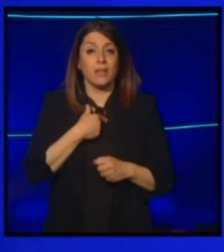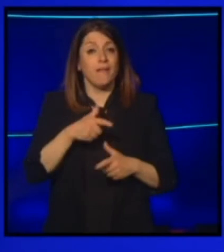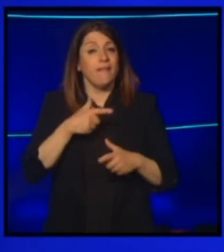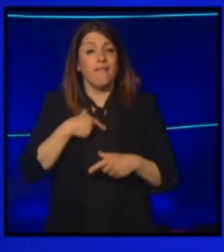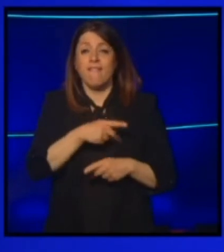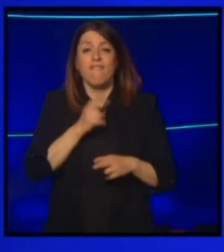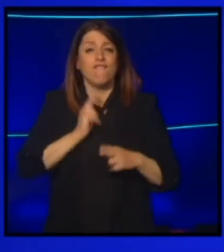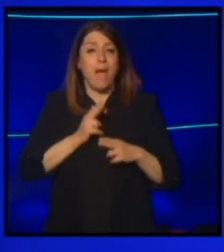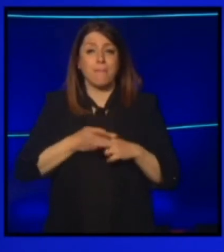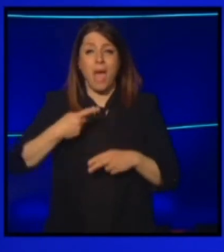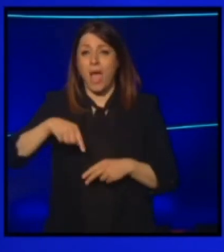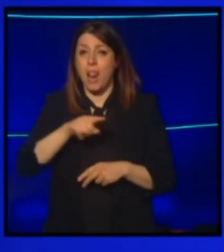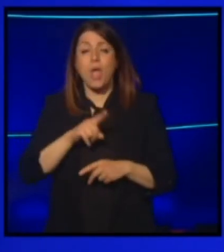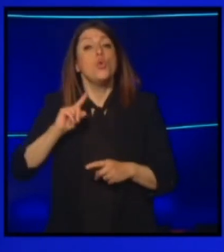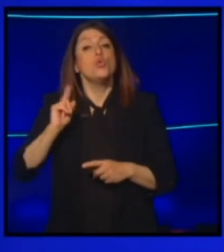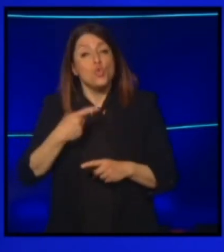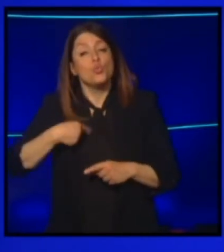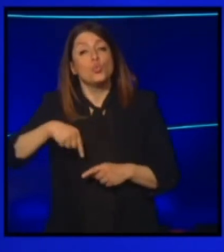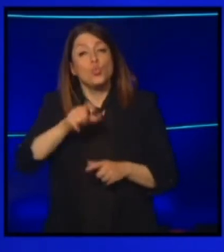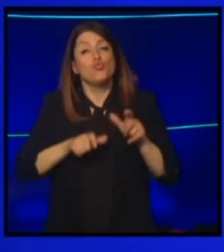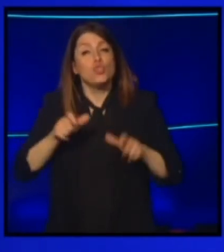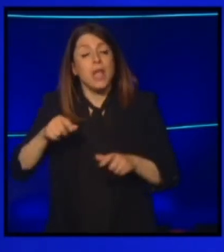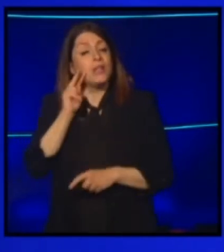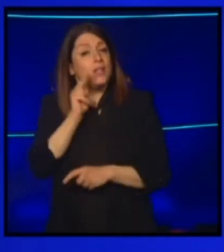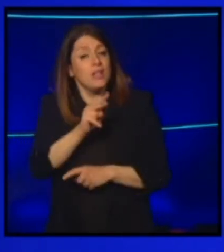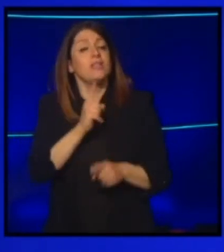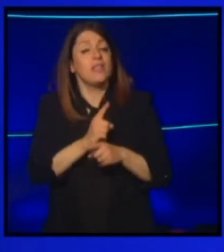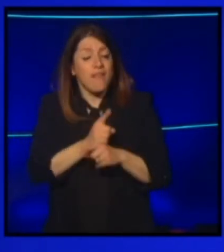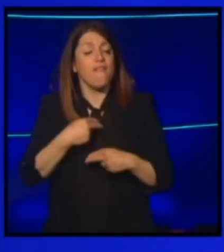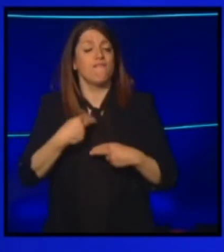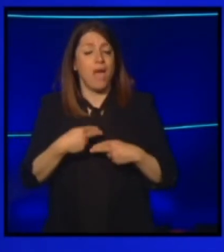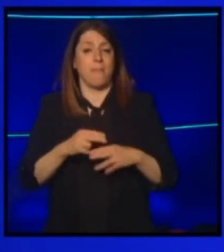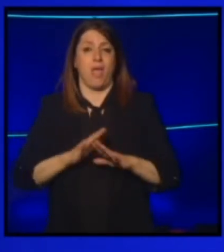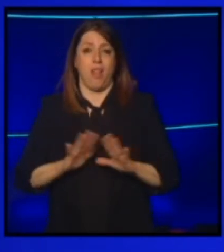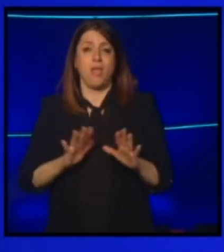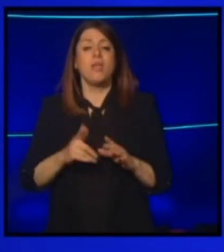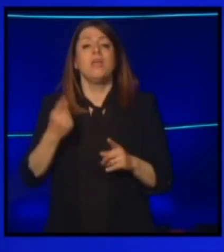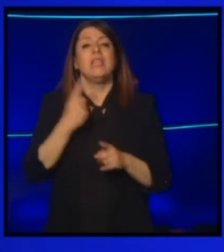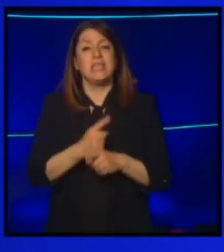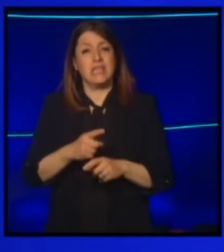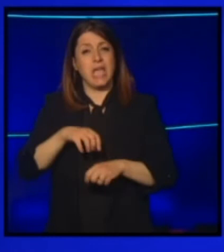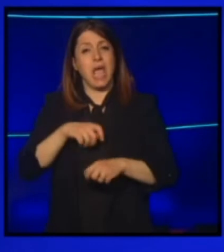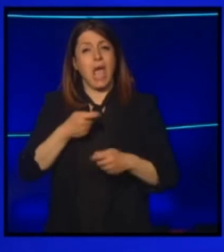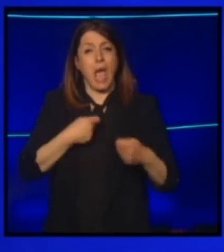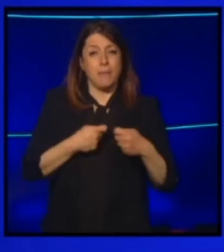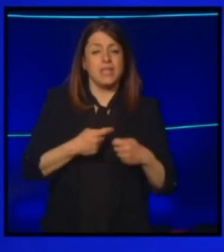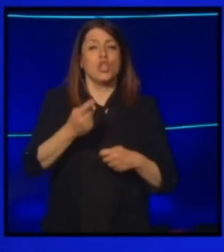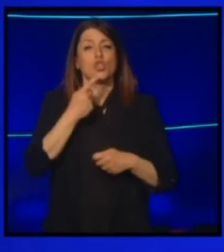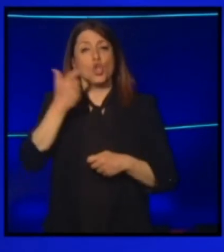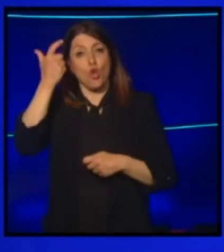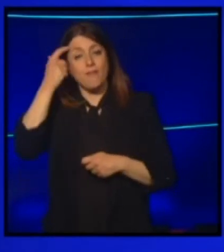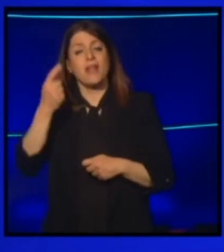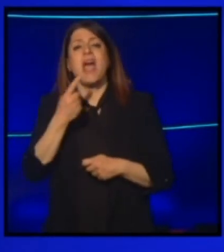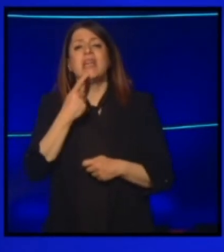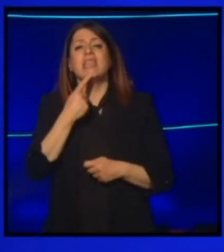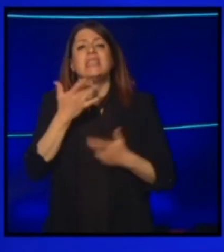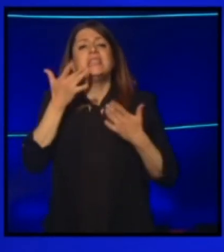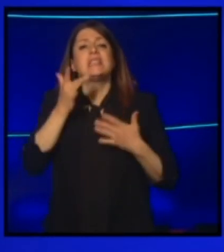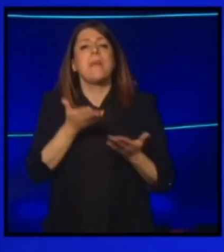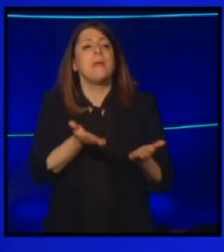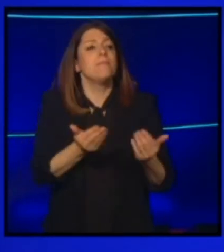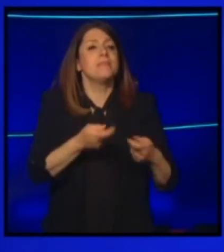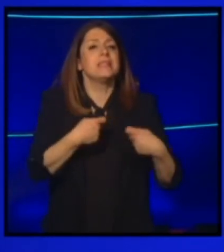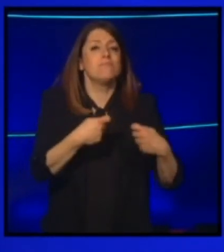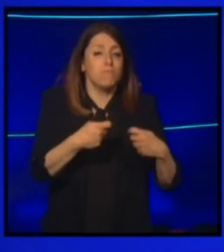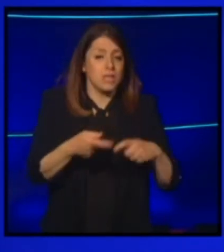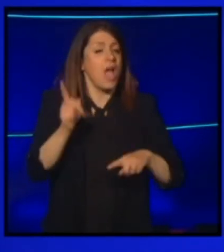deve far male a tutti i cittadini, a chi amministra, a chi governa, ma anche a chi va a fare semplicemente la spesa.